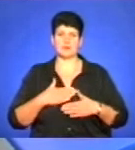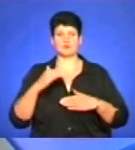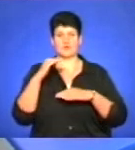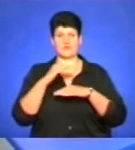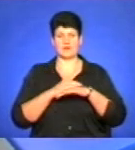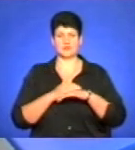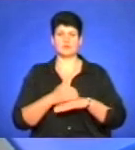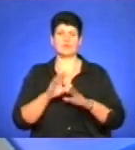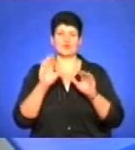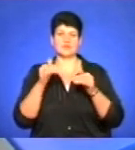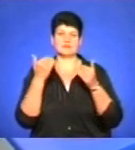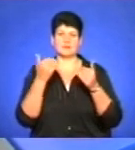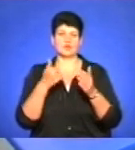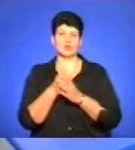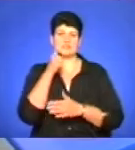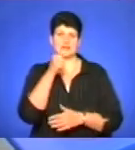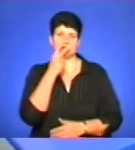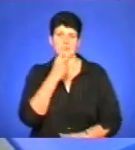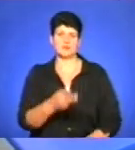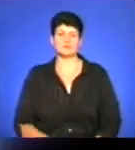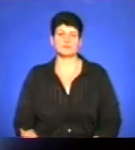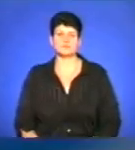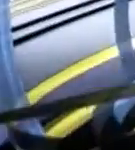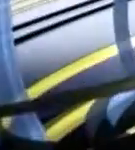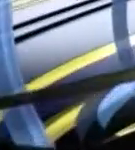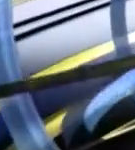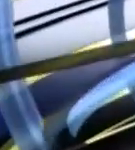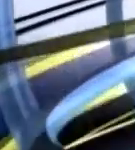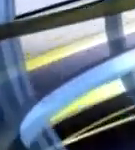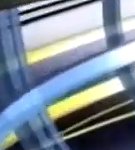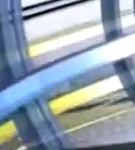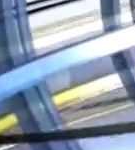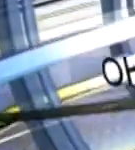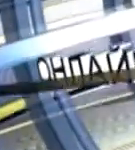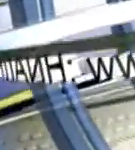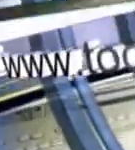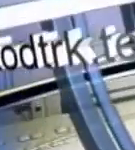вечора. Прощаюся із вами до завтра. Побачимось! Дякую